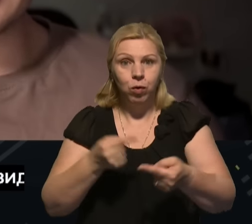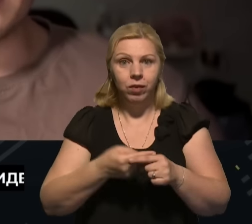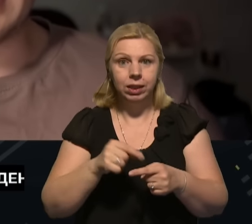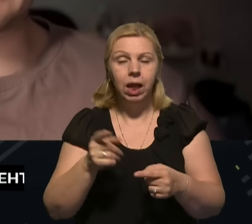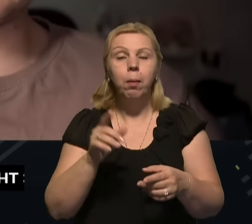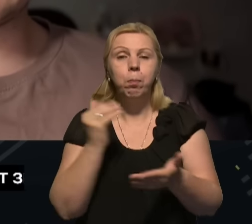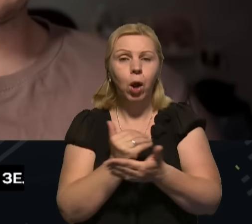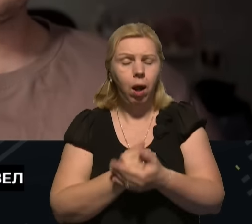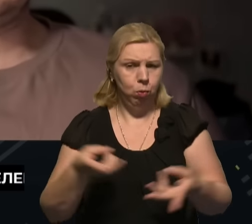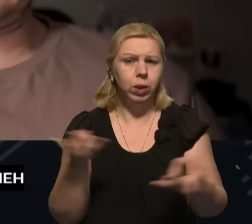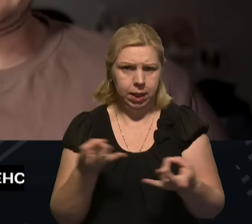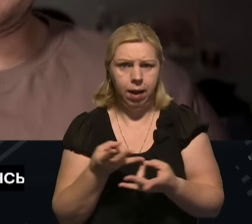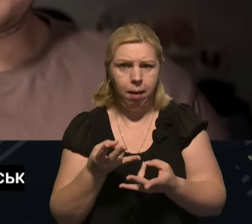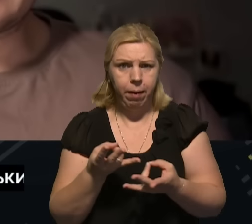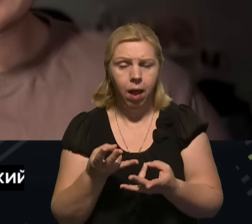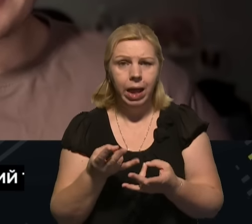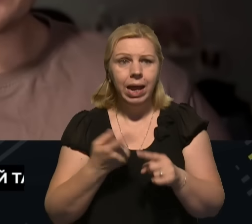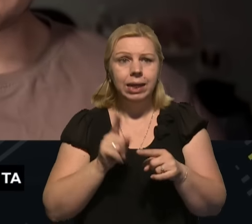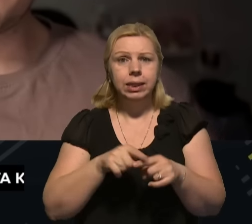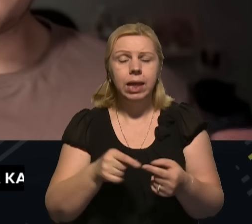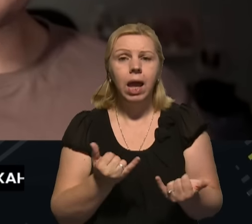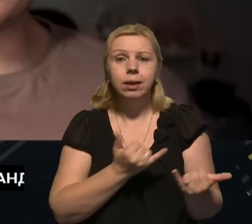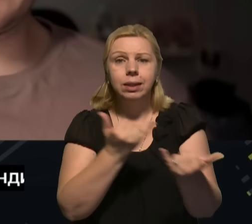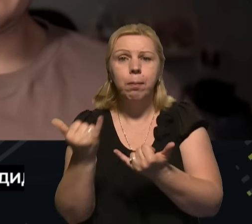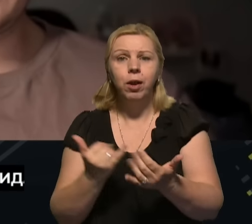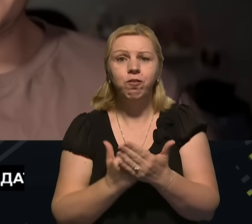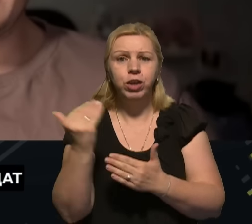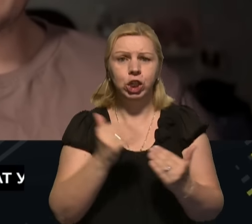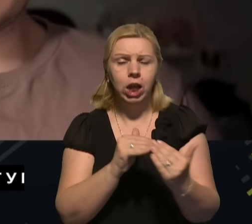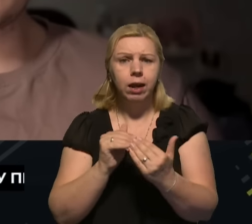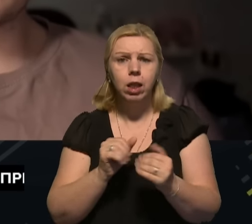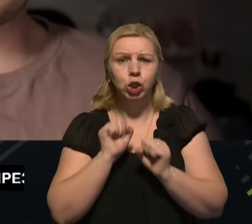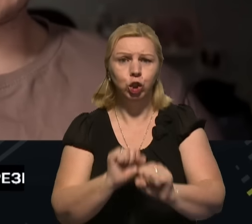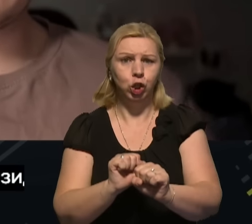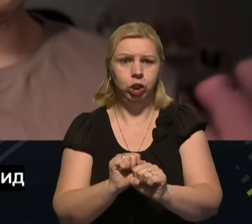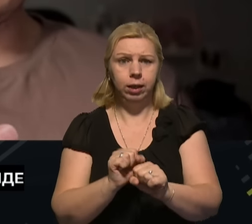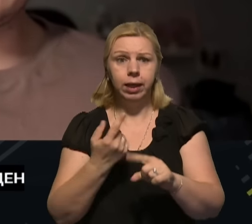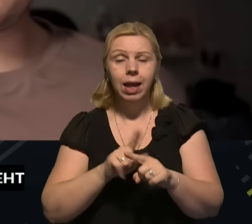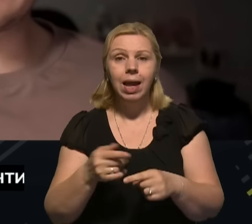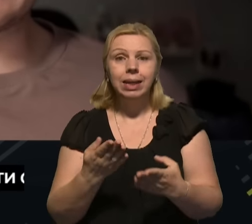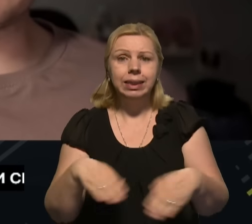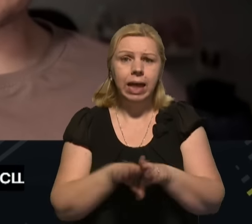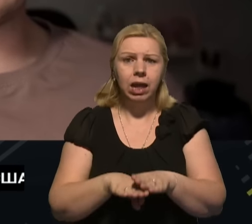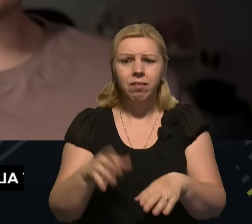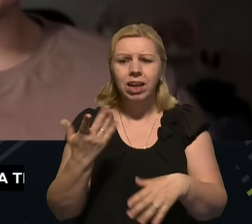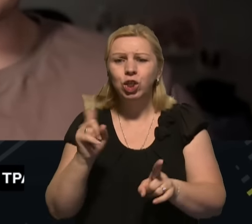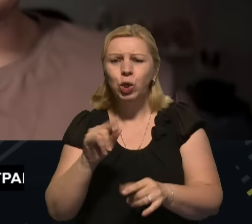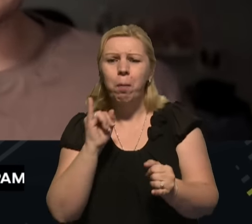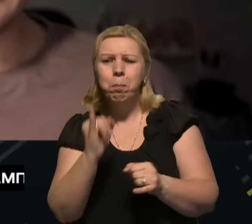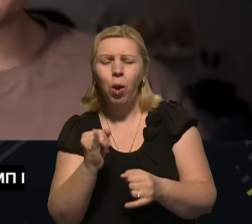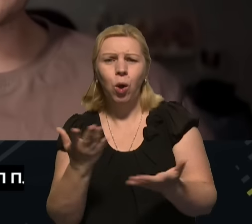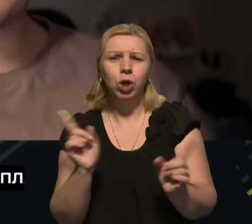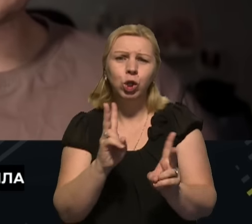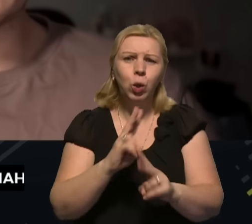потрібно. Це забезпечує вищий рівень безпеки, тому що закриваються якісь вразливості. Десь хтось